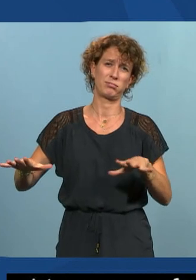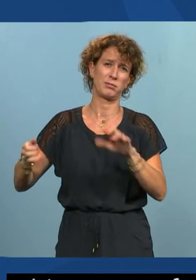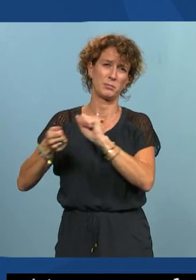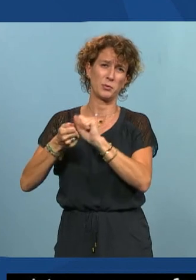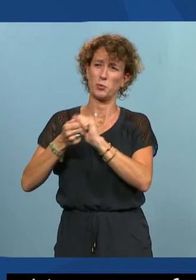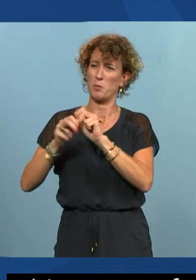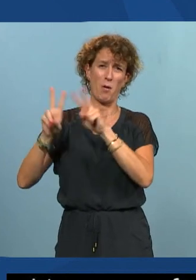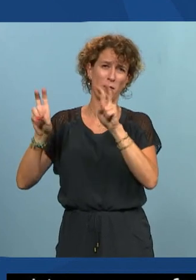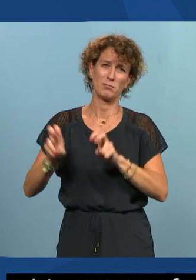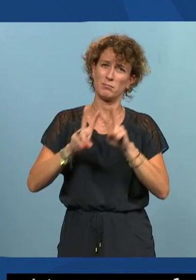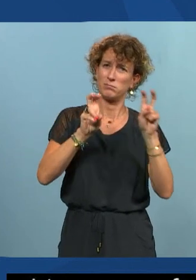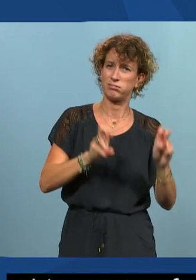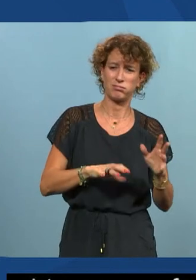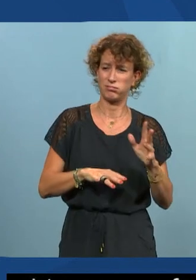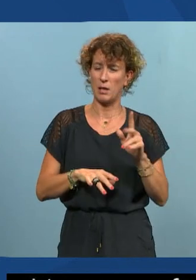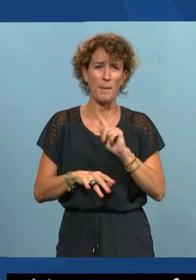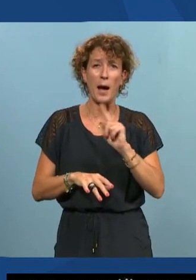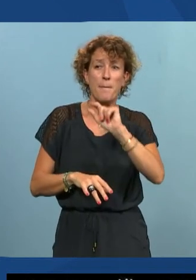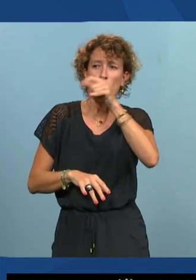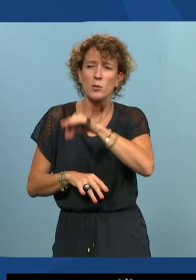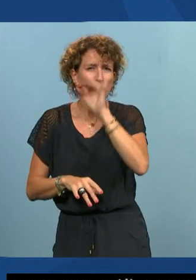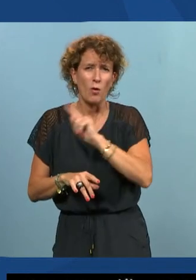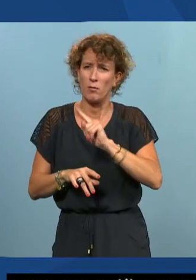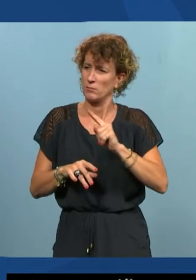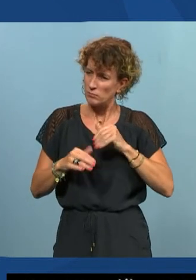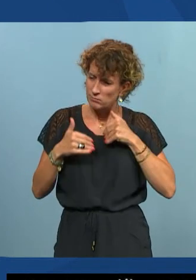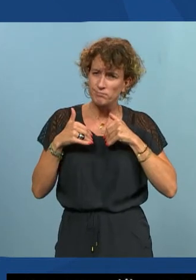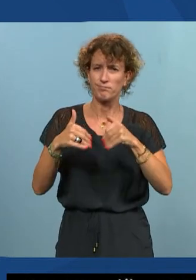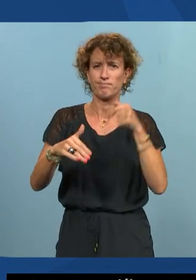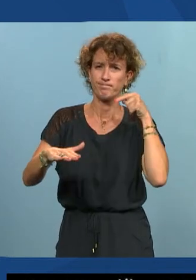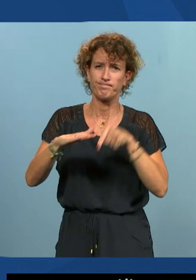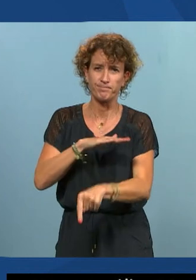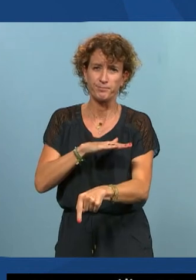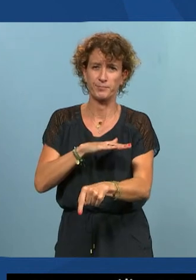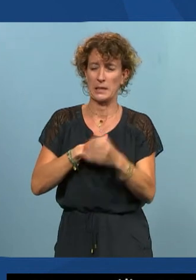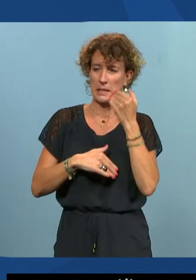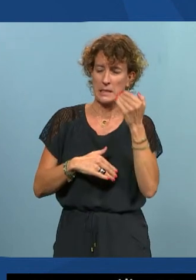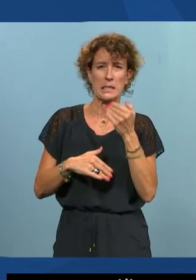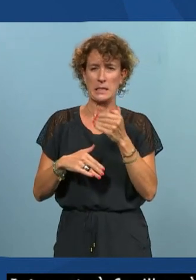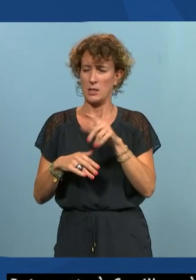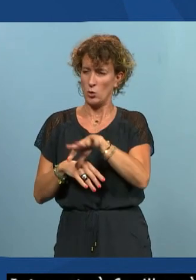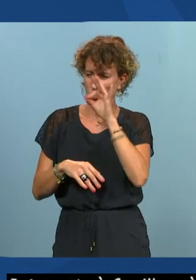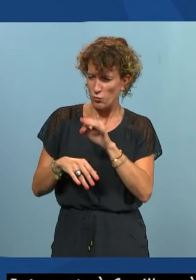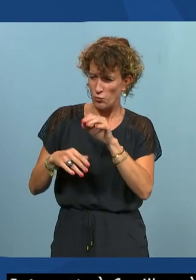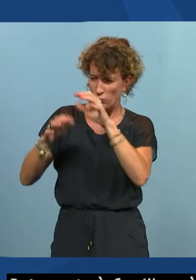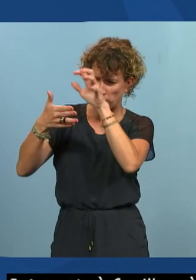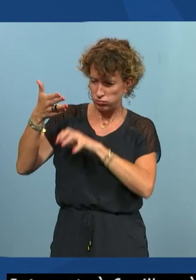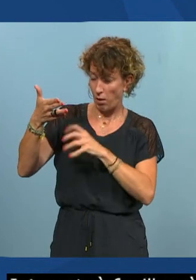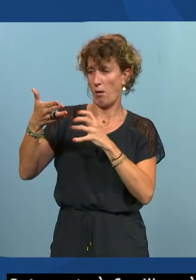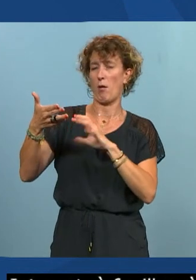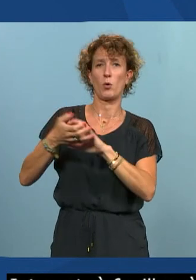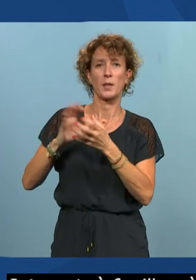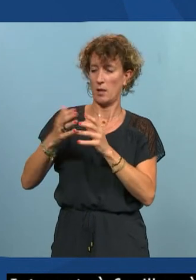ne pas s'arrêter surtout aux premiers éléments qu'on pourrait rencontrer qui pourrait paraître complexe ou difficile à comprendre une grosse partie de l